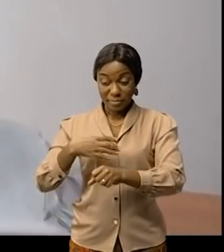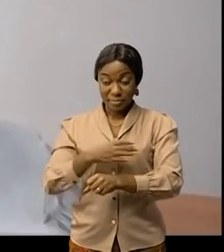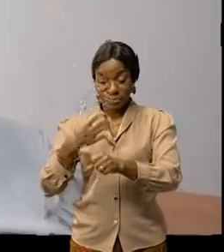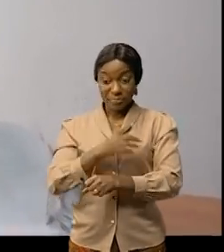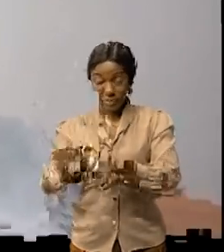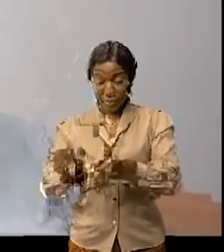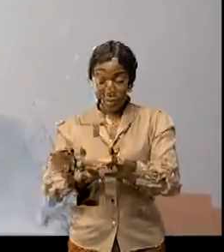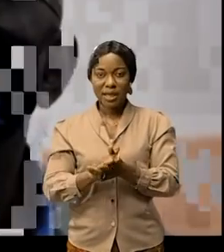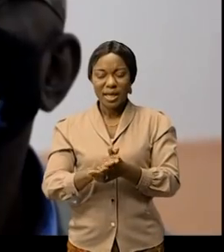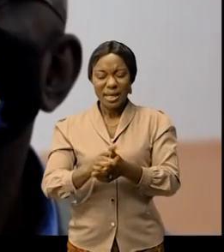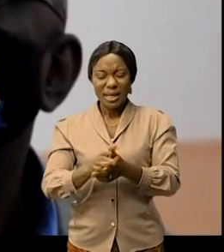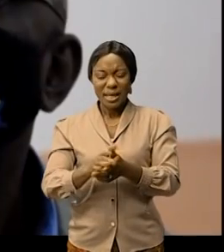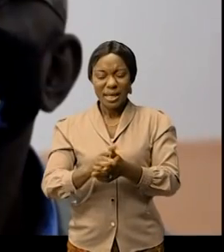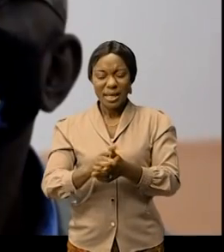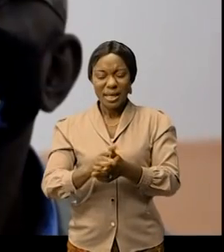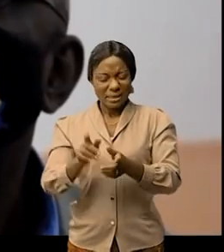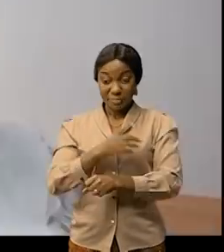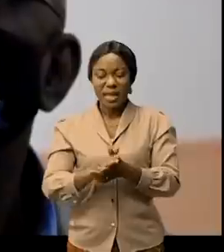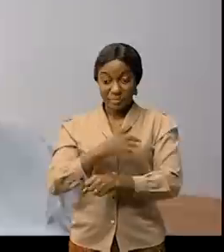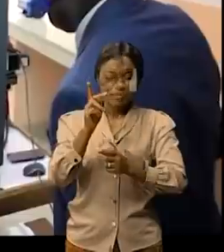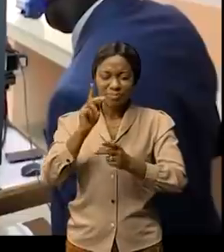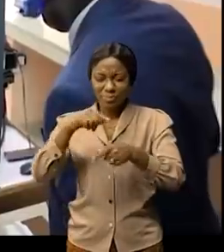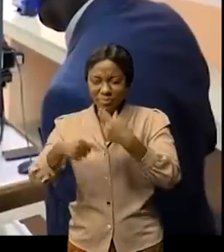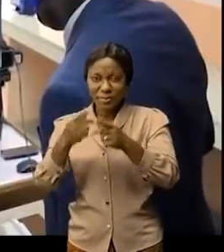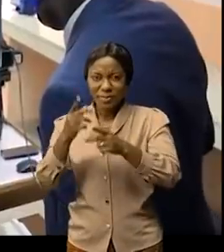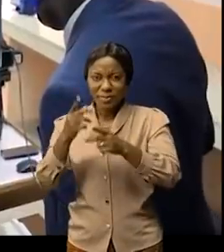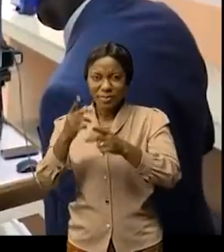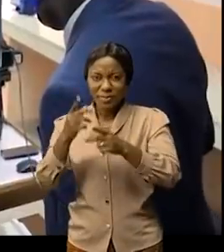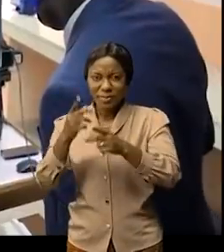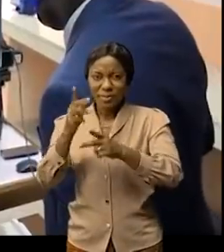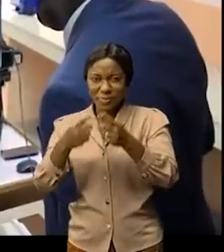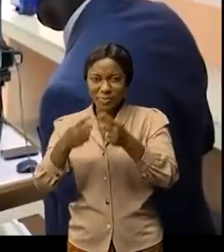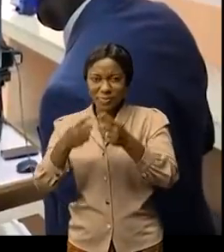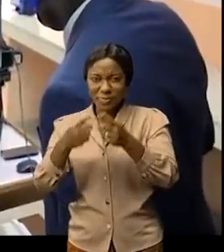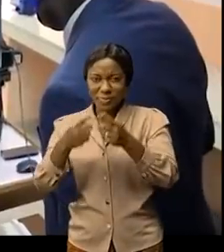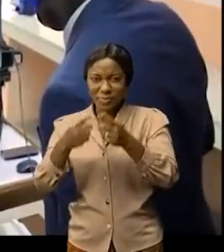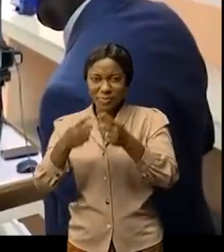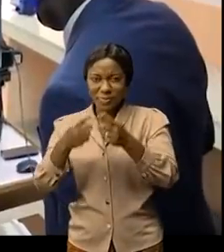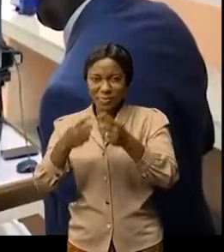directeur de travail visite par les salles de technologie jusqu'à